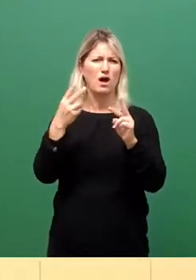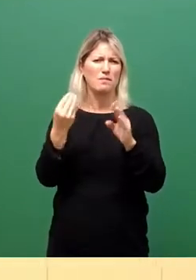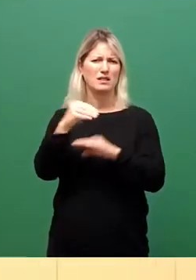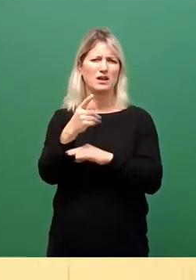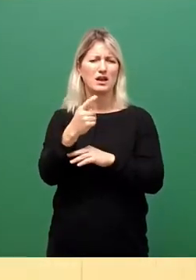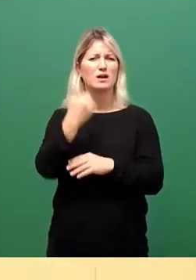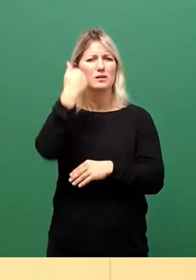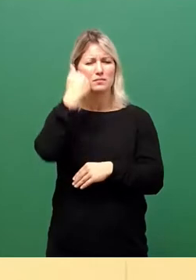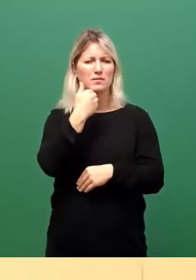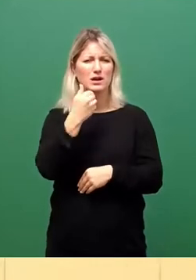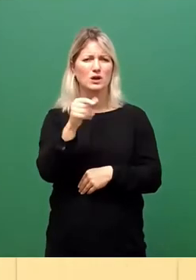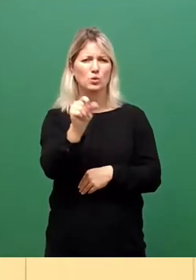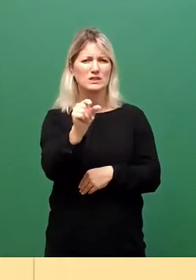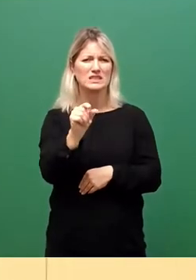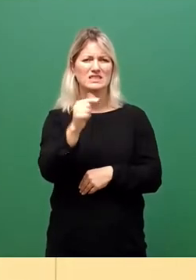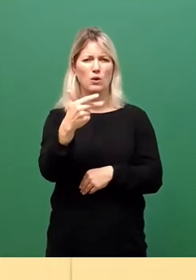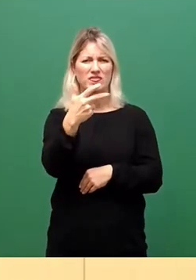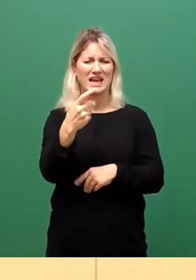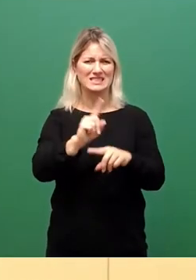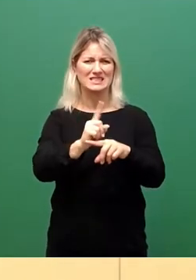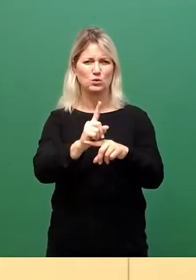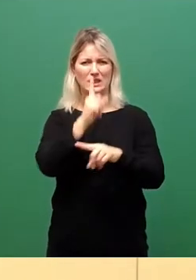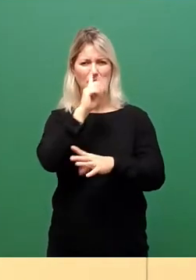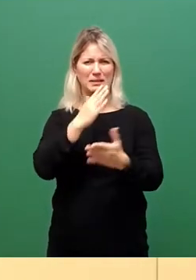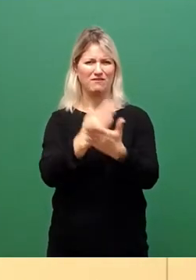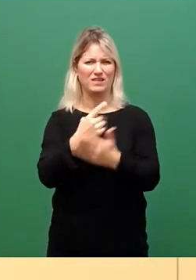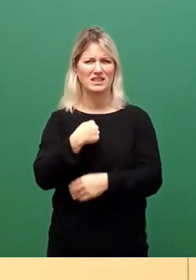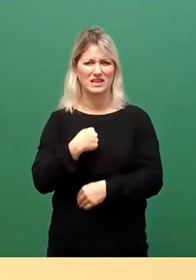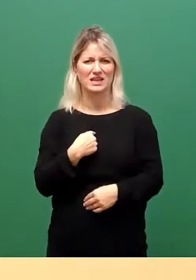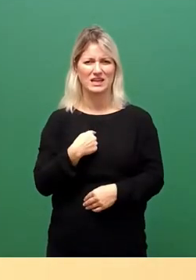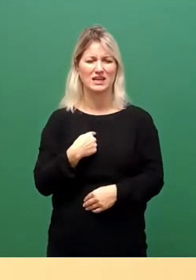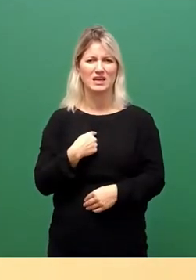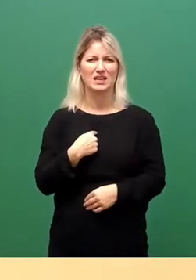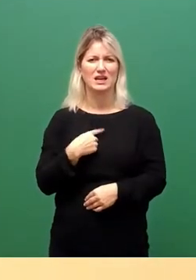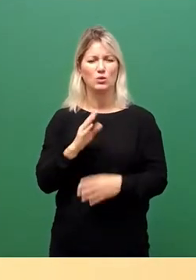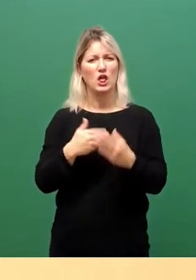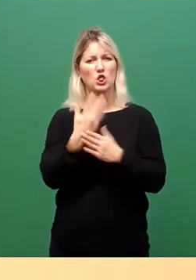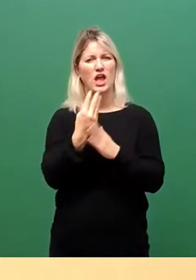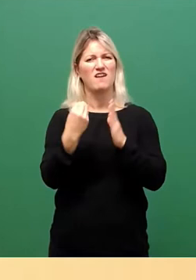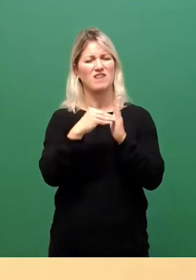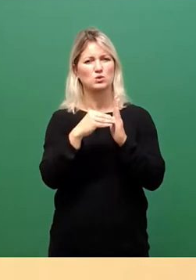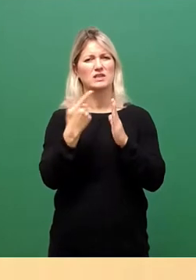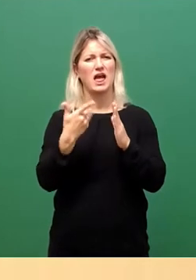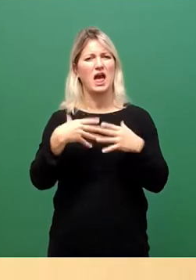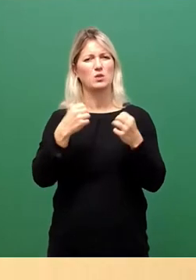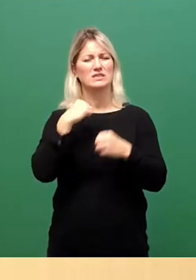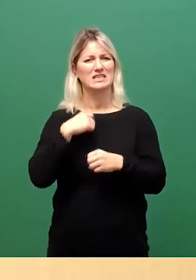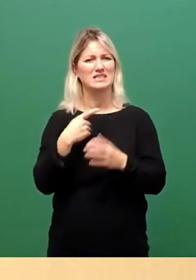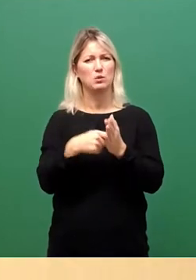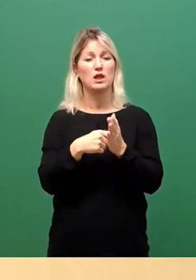32 Sekunden und ich bin fertig. Und die Neufassung der Rettungsdienstgebührensatzung wird nicht zu kurz kommen.